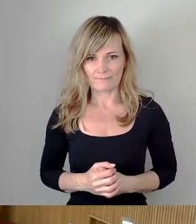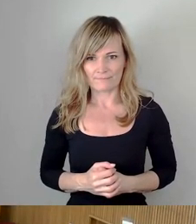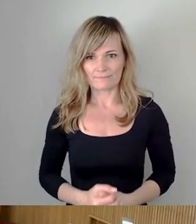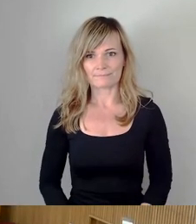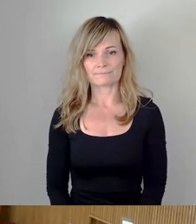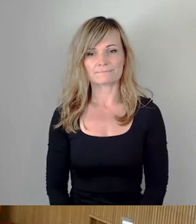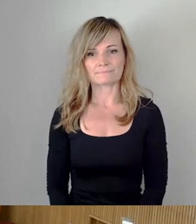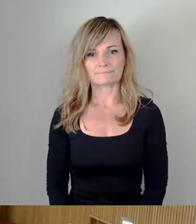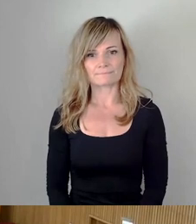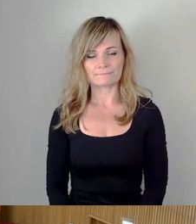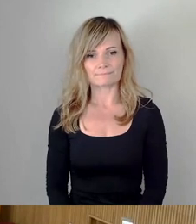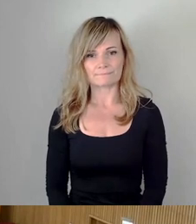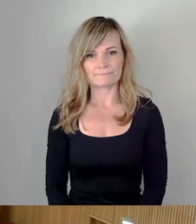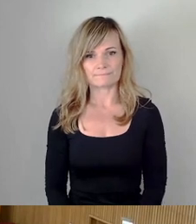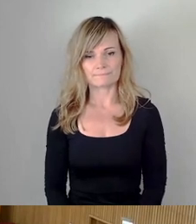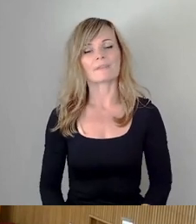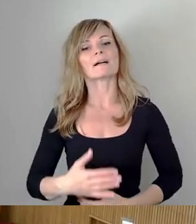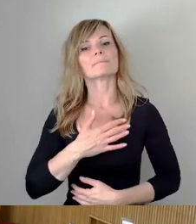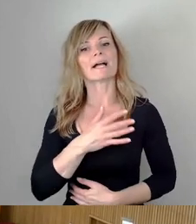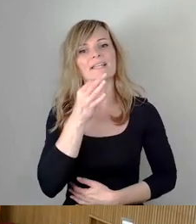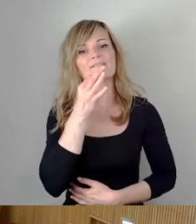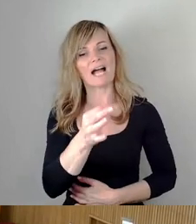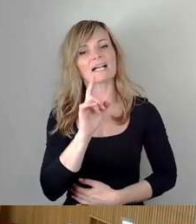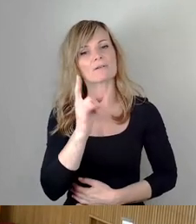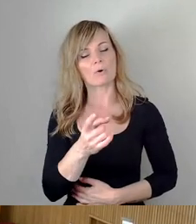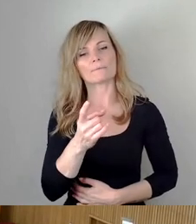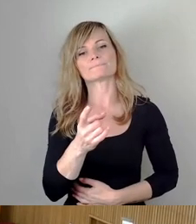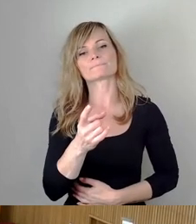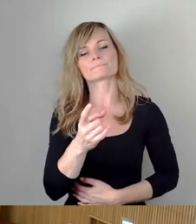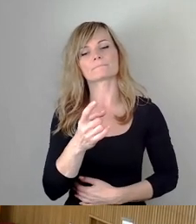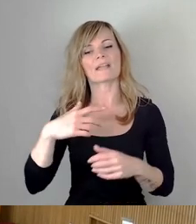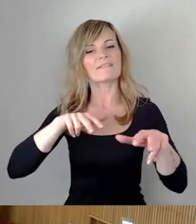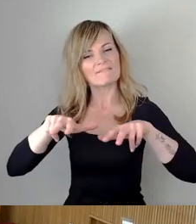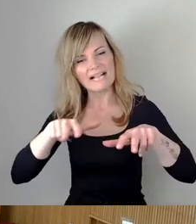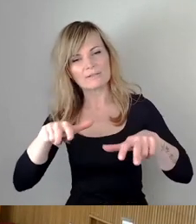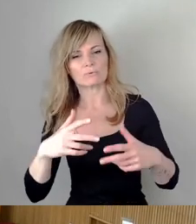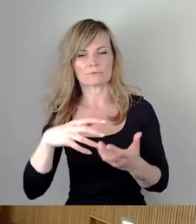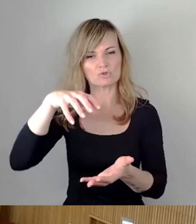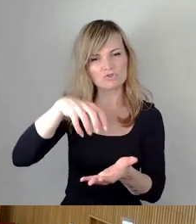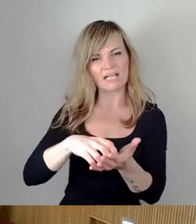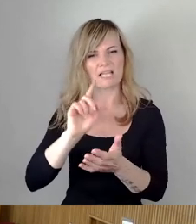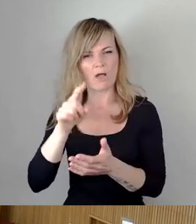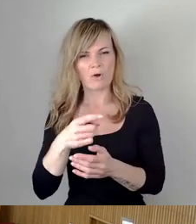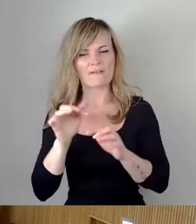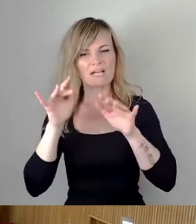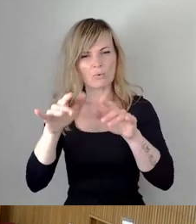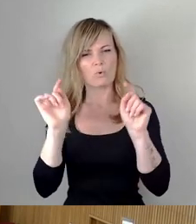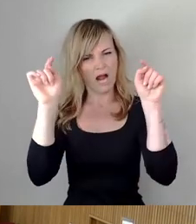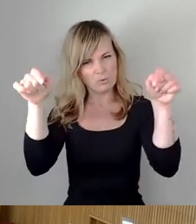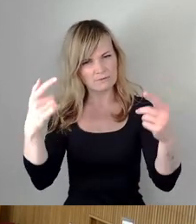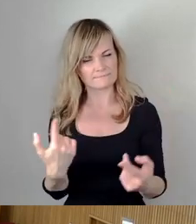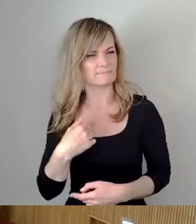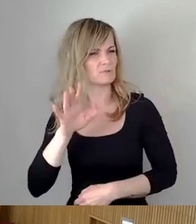Und zwar ist meine Frage noch, wirkt die Stadt oder die Verwaltung auch nach außen? Ich habe gehört, es gab mal 5000